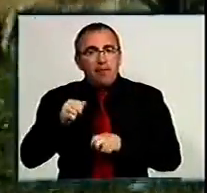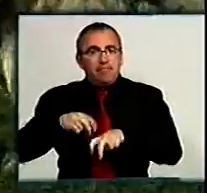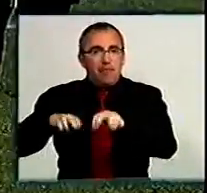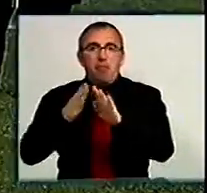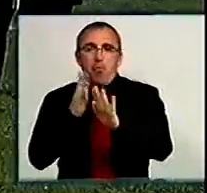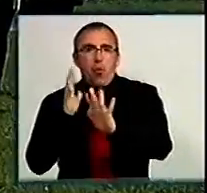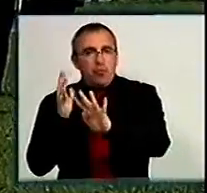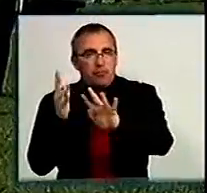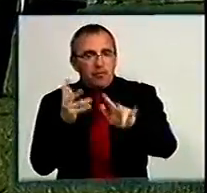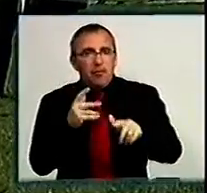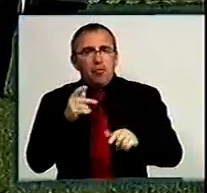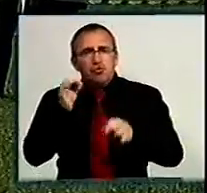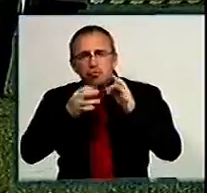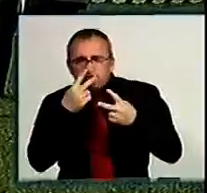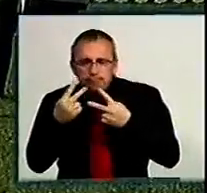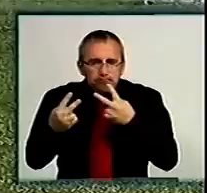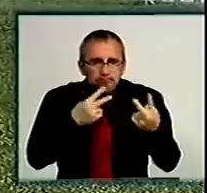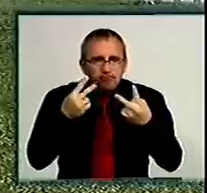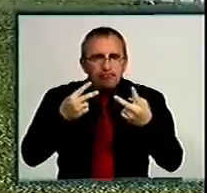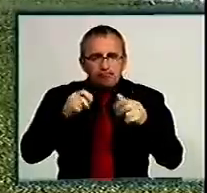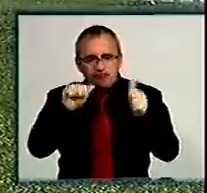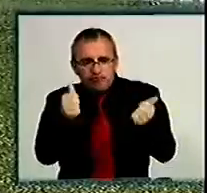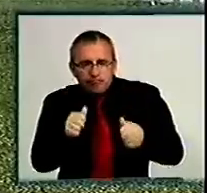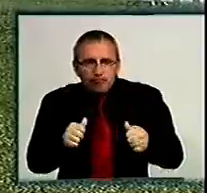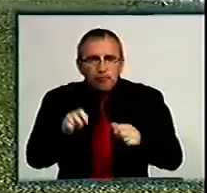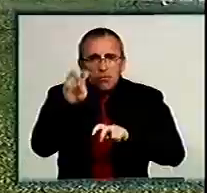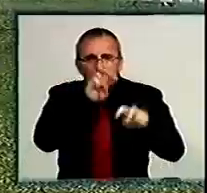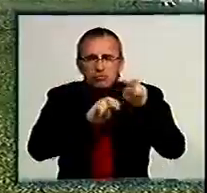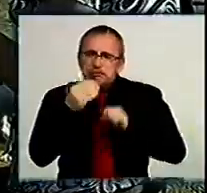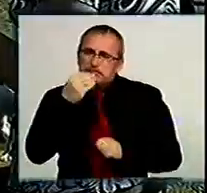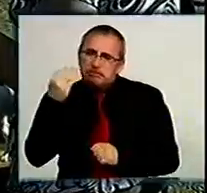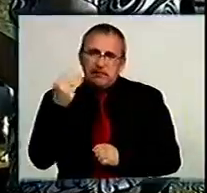по черзі. Судді прискіпливо розглядають статуру собаки та шукають найідеальнішу.